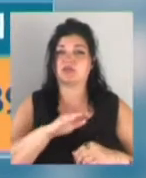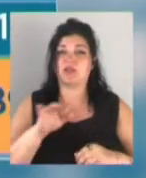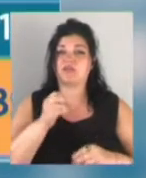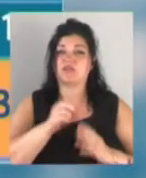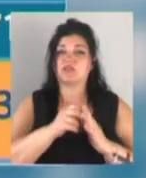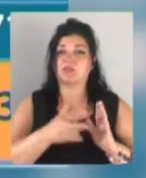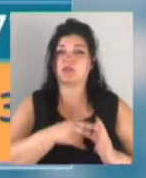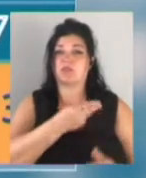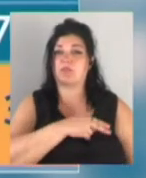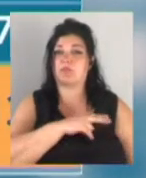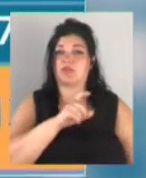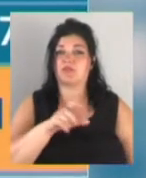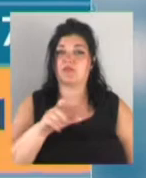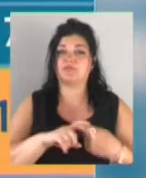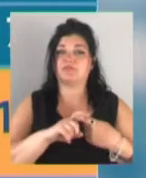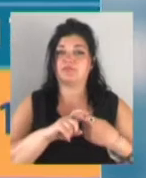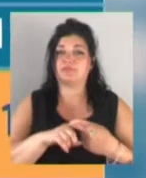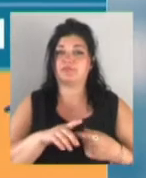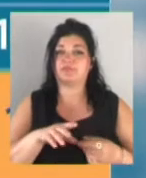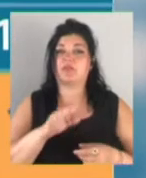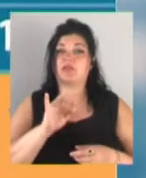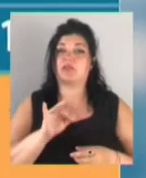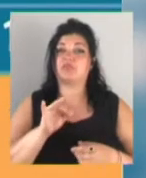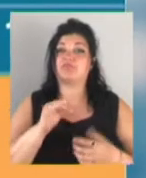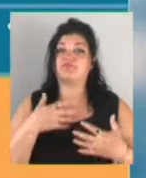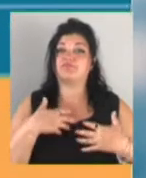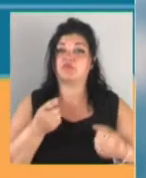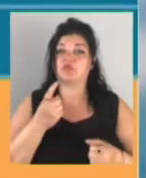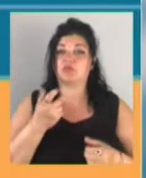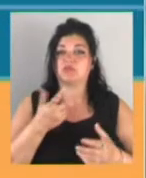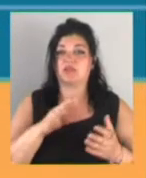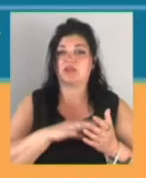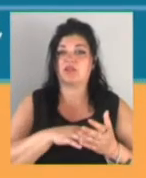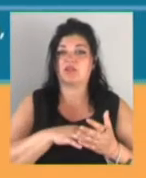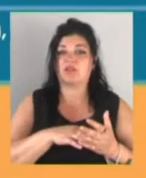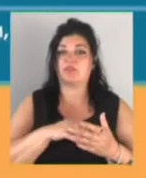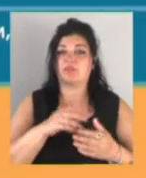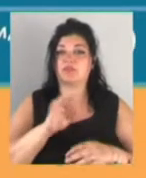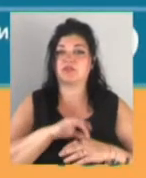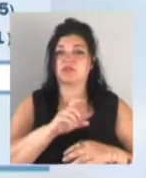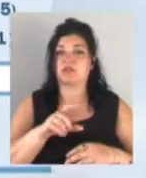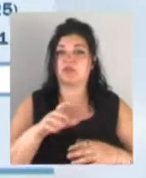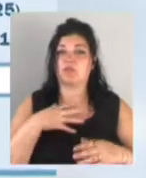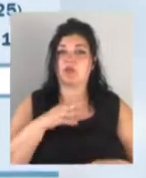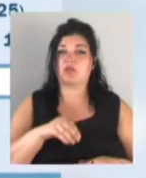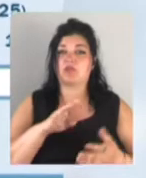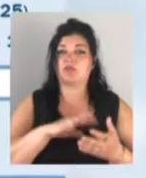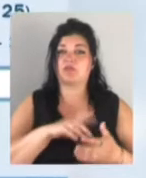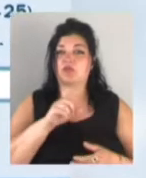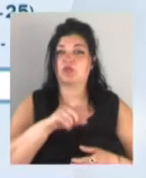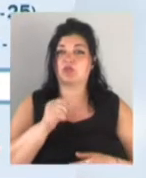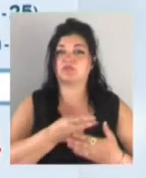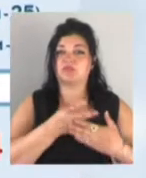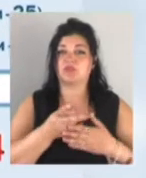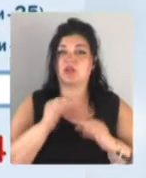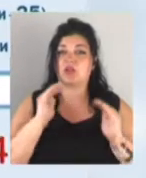медиків. Від інфікування у місті одужали 139 пацієнтів, померли 9 людей. На стаціонарному лікуванні у